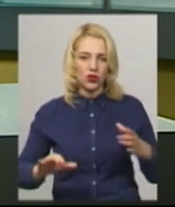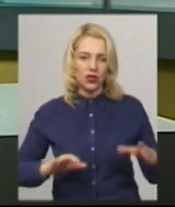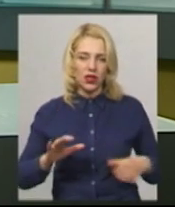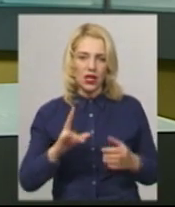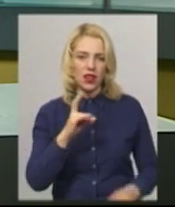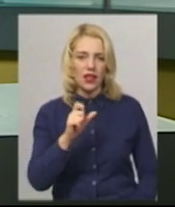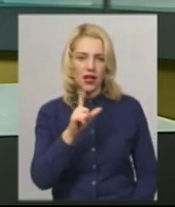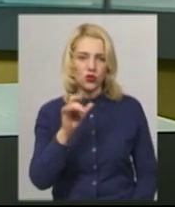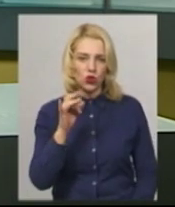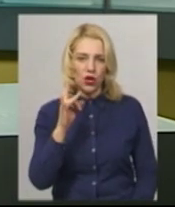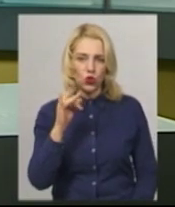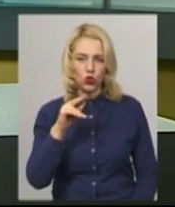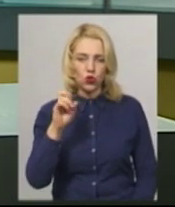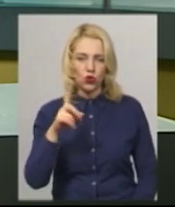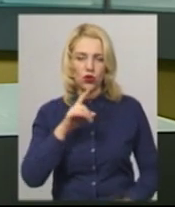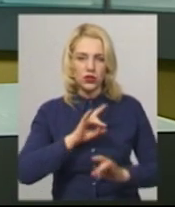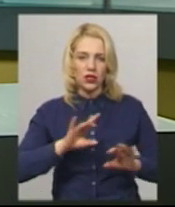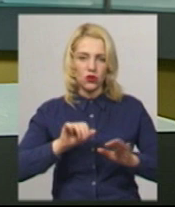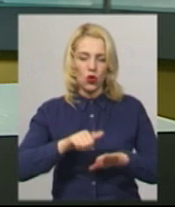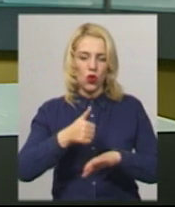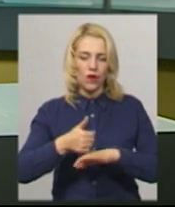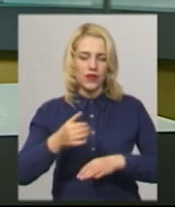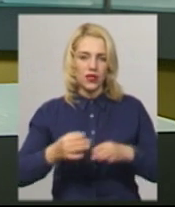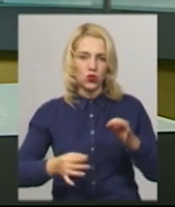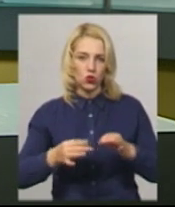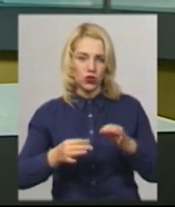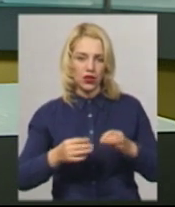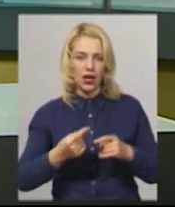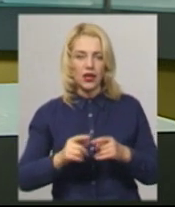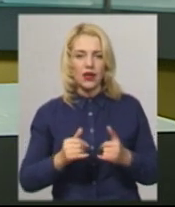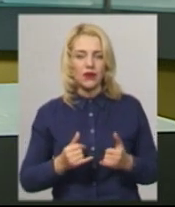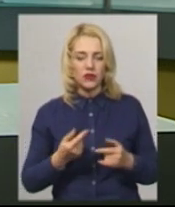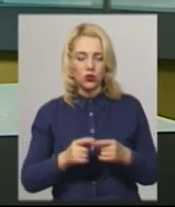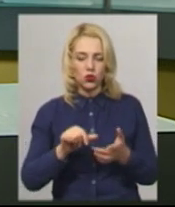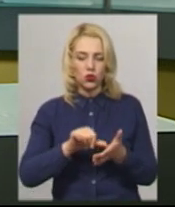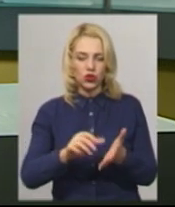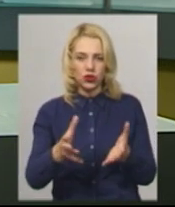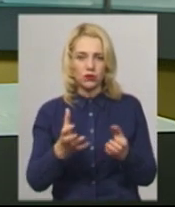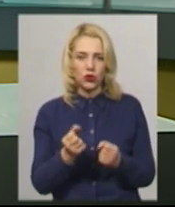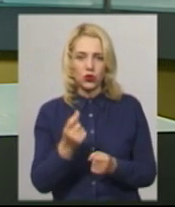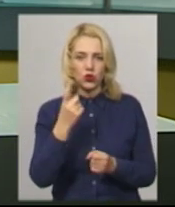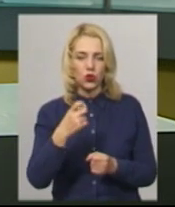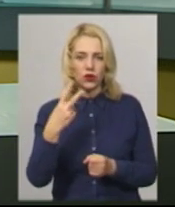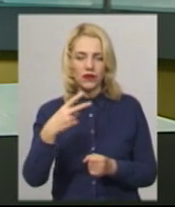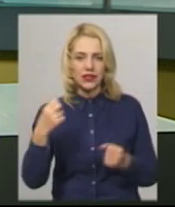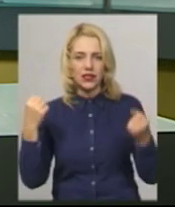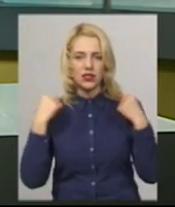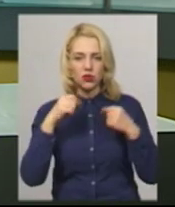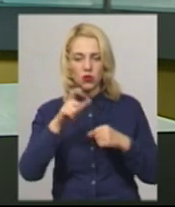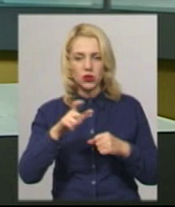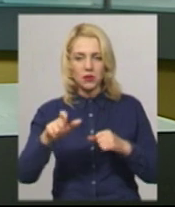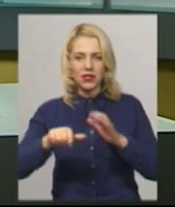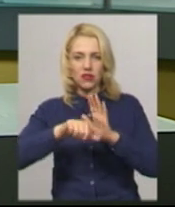Назарчука, каже головний суддя змагань Сергій Цимбал. За його словами, участь у турнірі беруть понад 120 спортсменів із 16